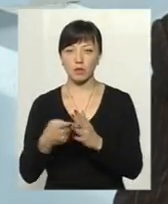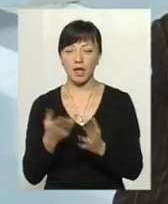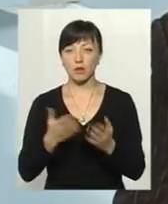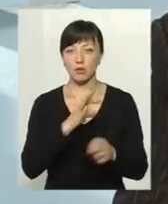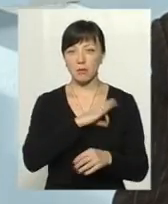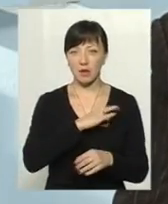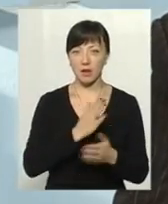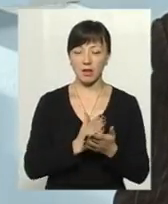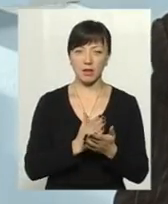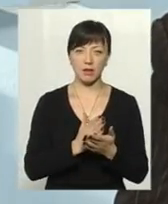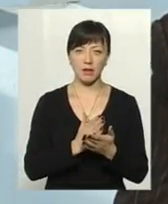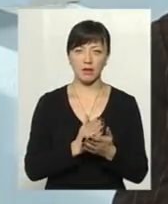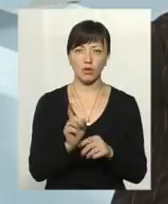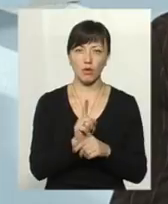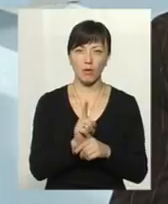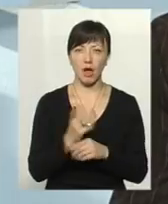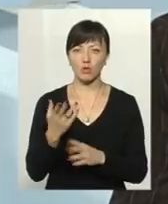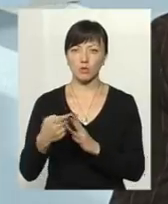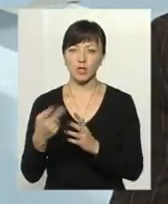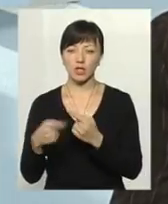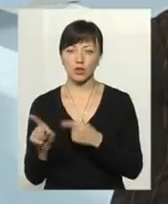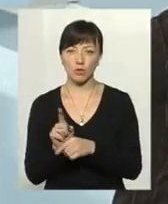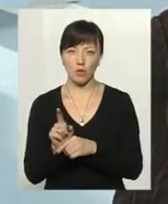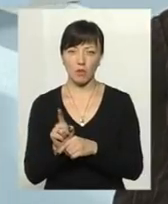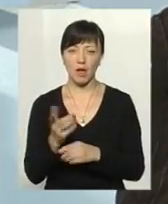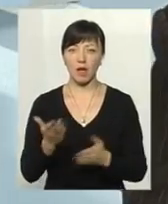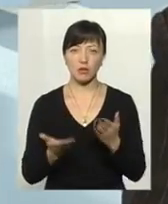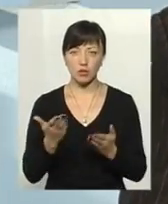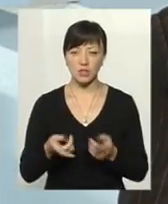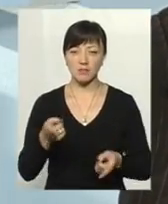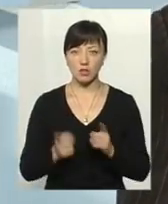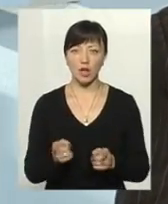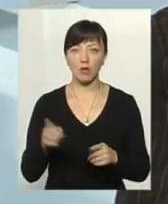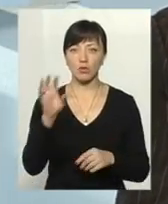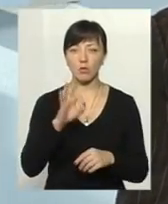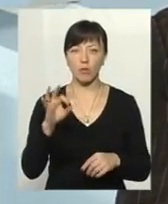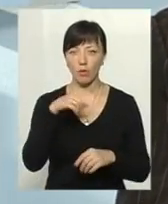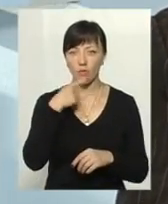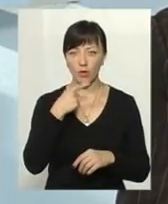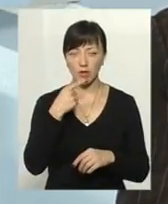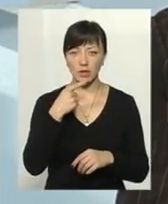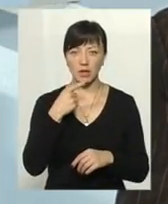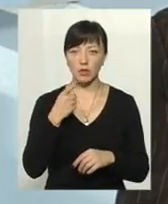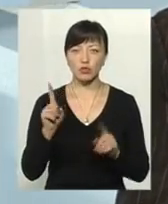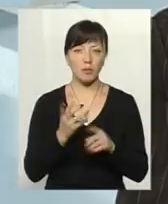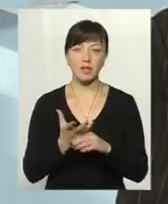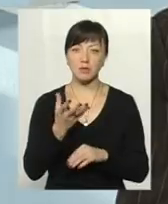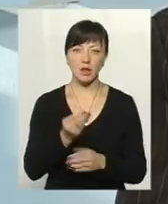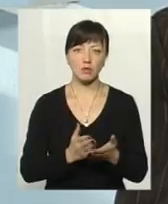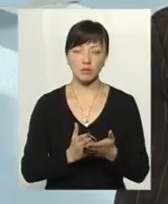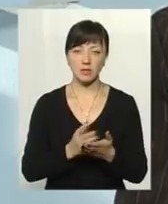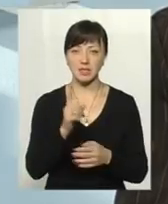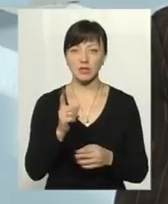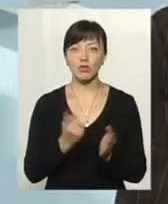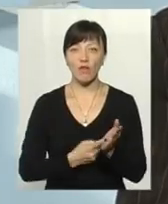Якщо пільга, там є ця норма, якщо субсидія, інша норма. Якщо, звичайно, мова йдеться, в даному випадку, щоб не сплачувати послу...